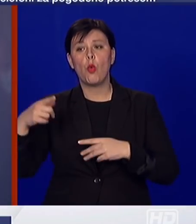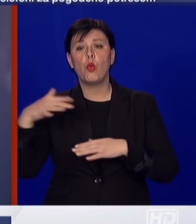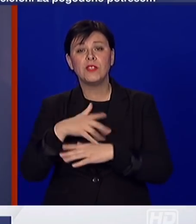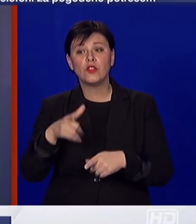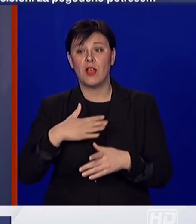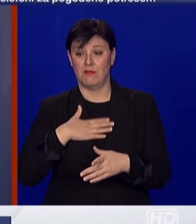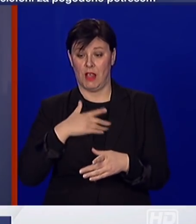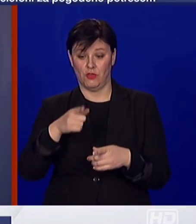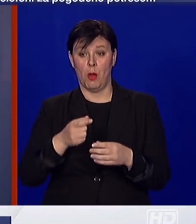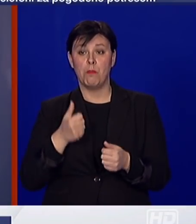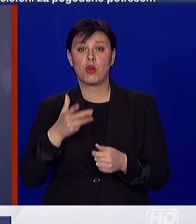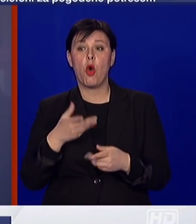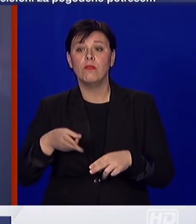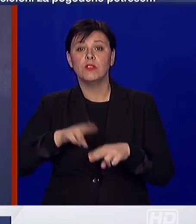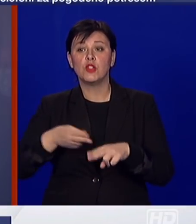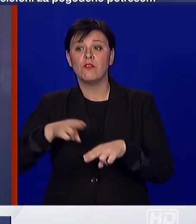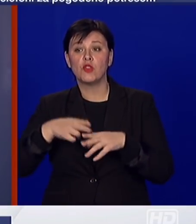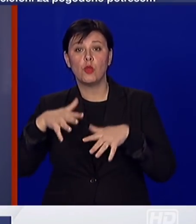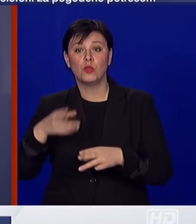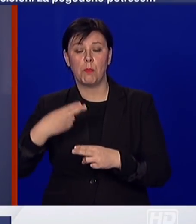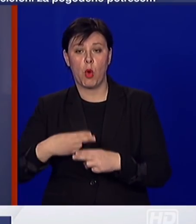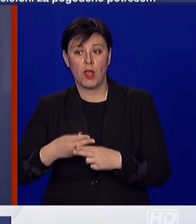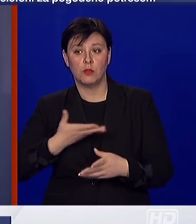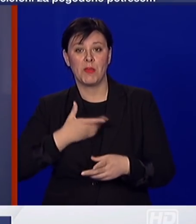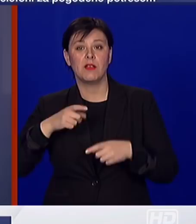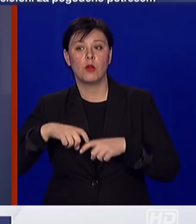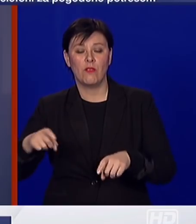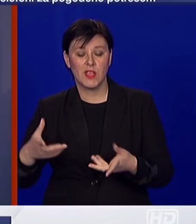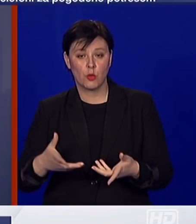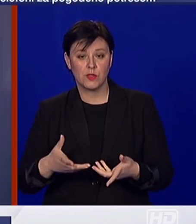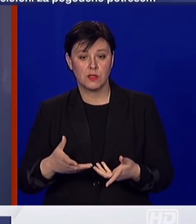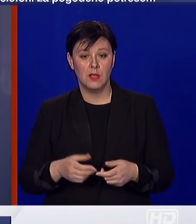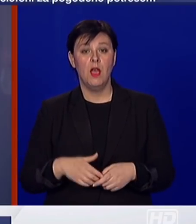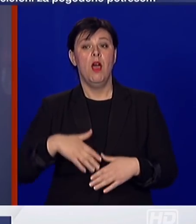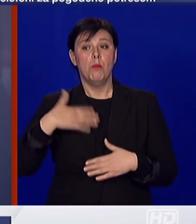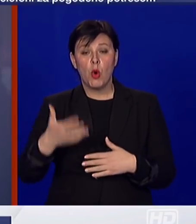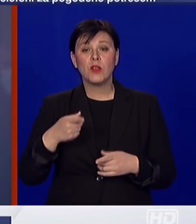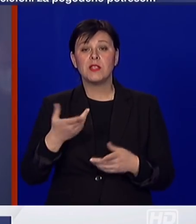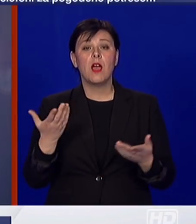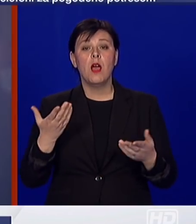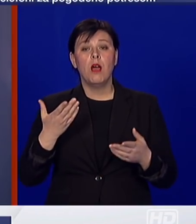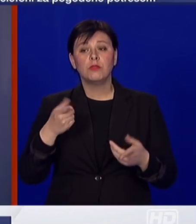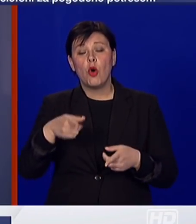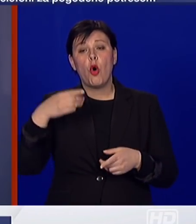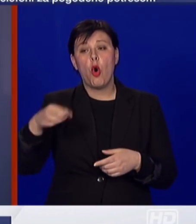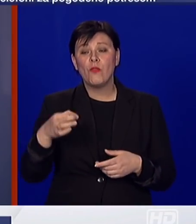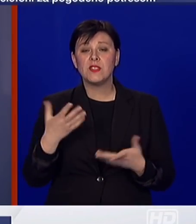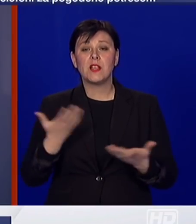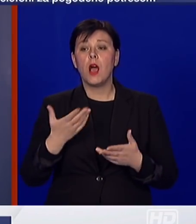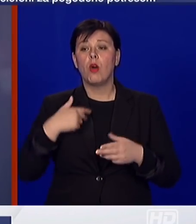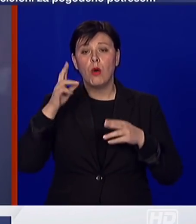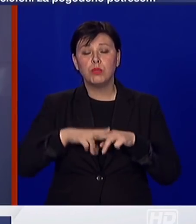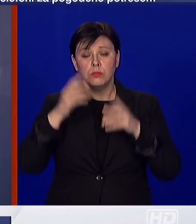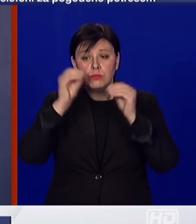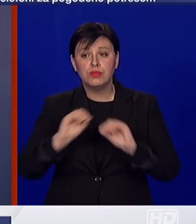našu krivulju, o kojoj onda ovisi o tome kakve ćemo mjere propisivati dalje. Još